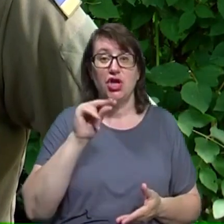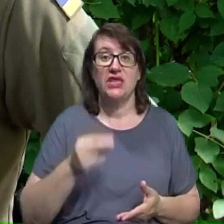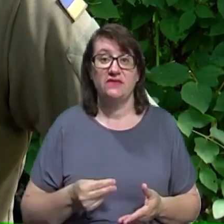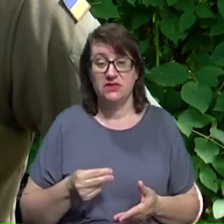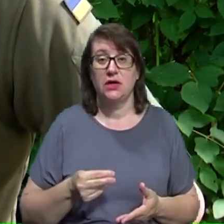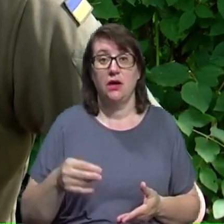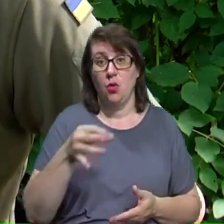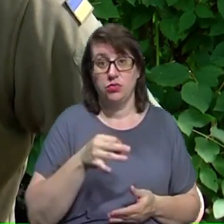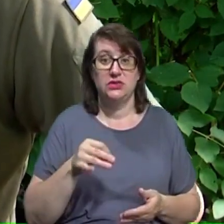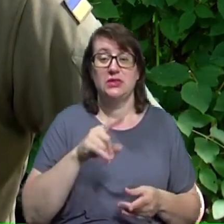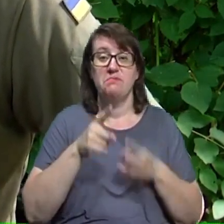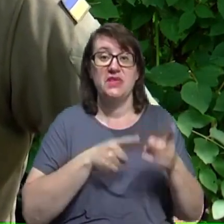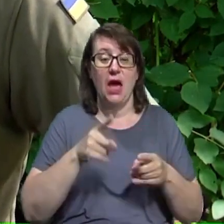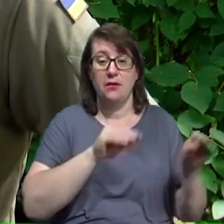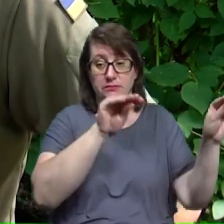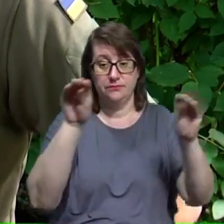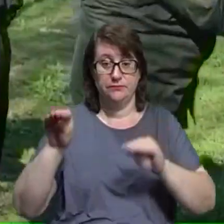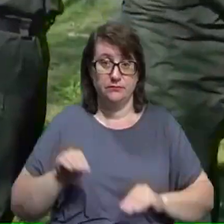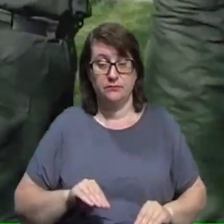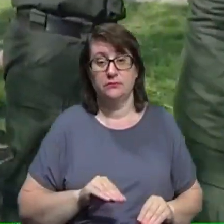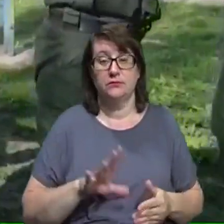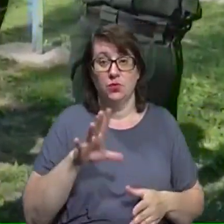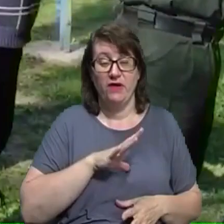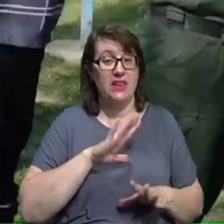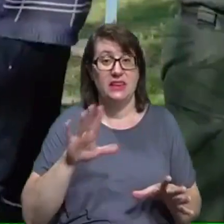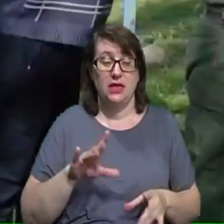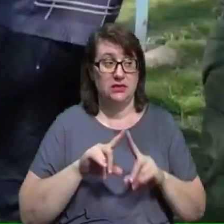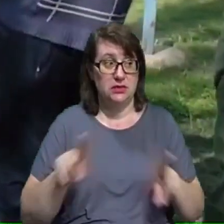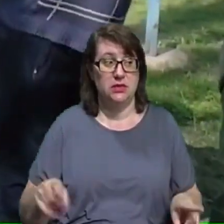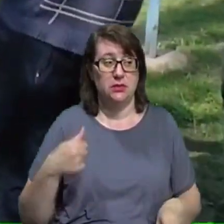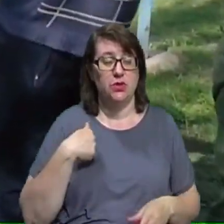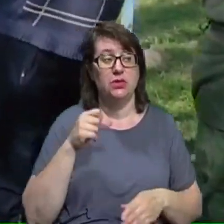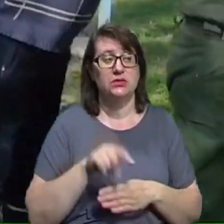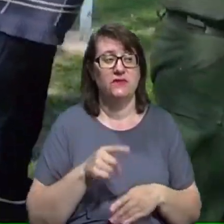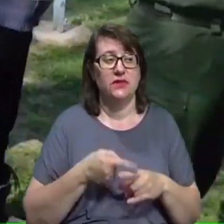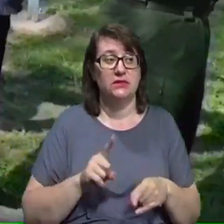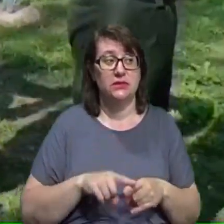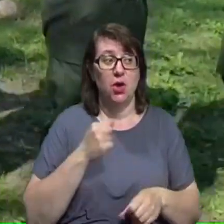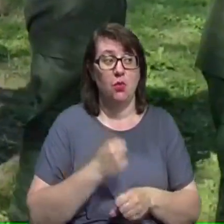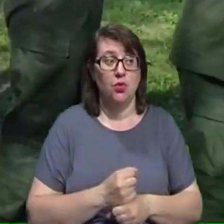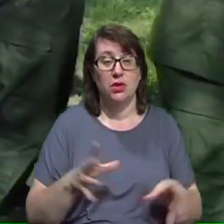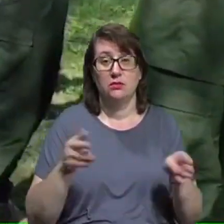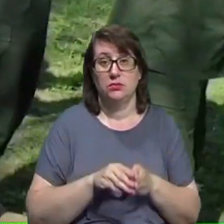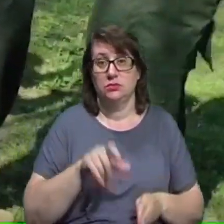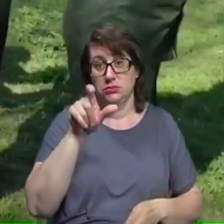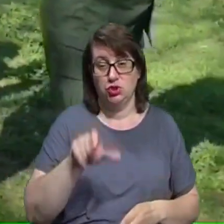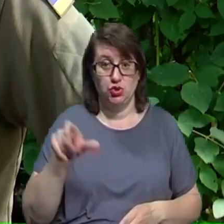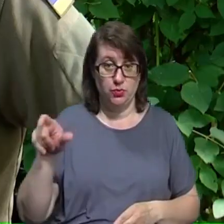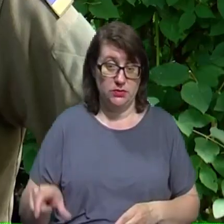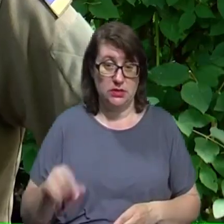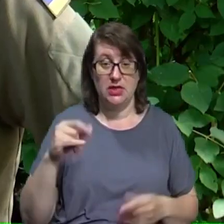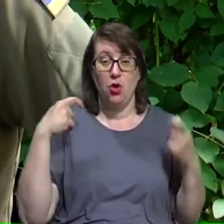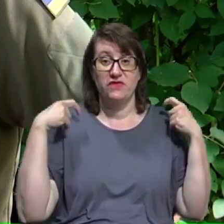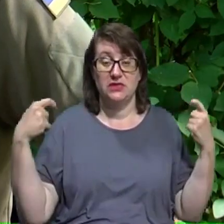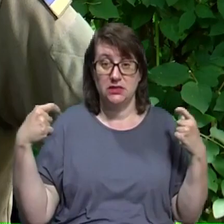нестандартна, нестабільна. Моє завдання – це робота з особовим складом і офіцерським. По їх